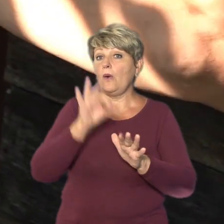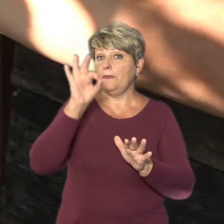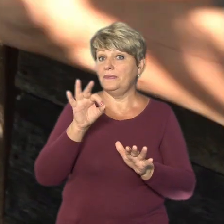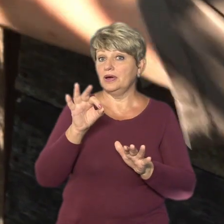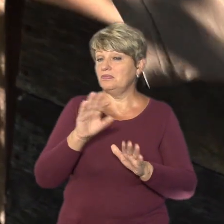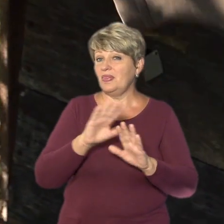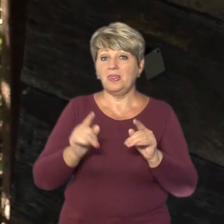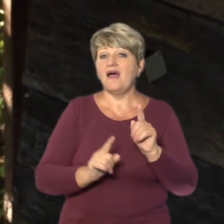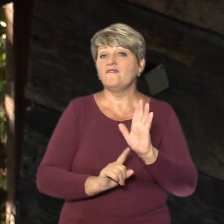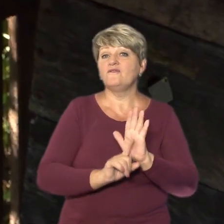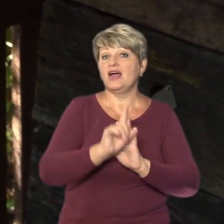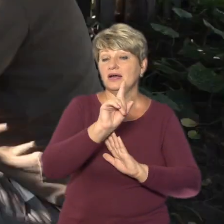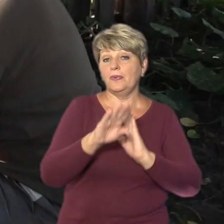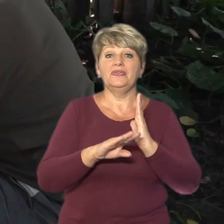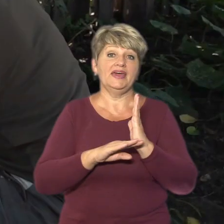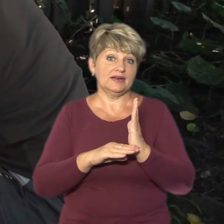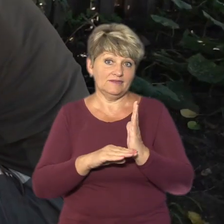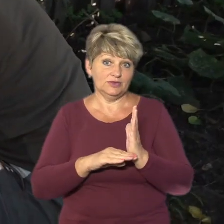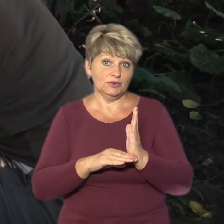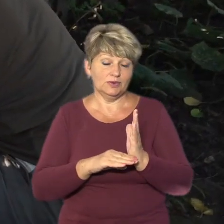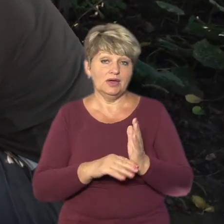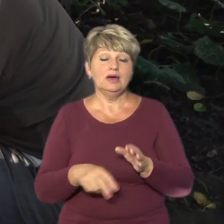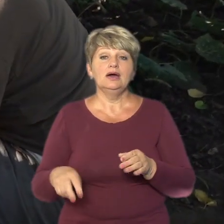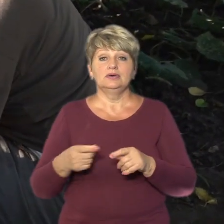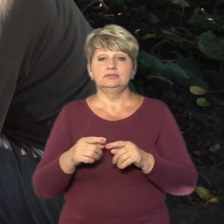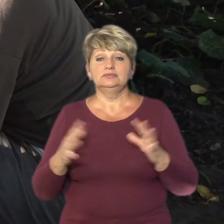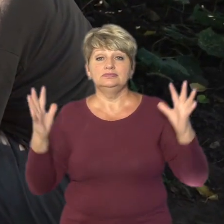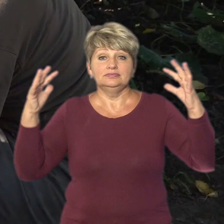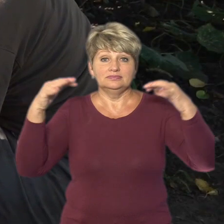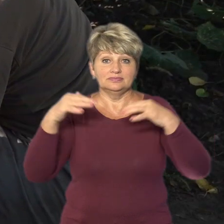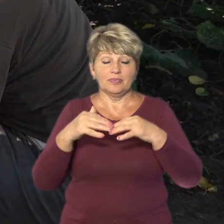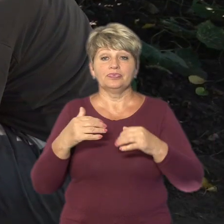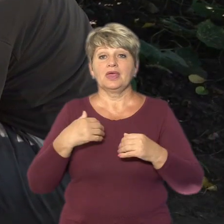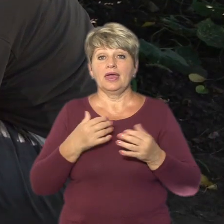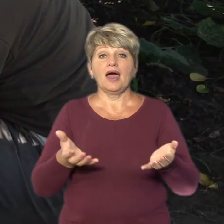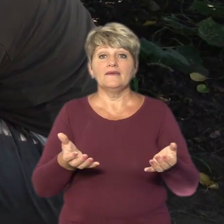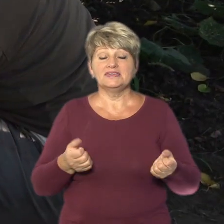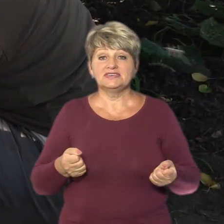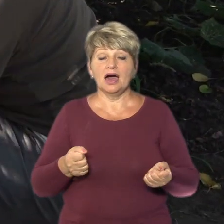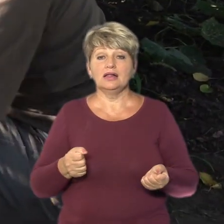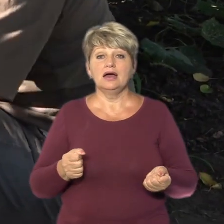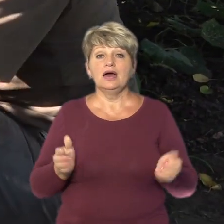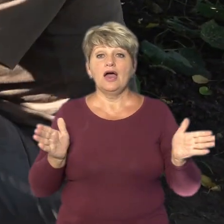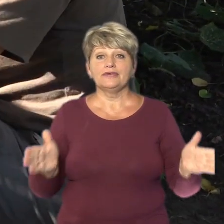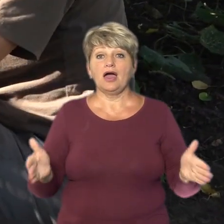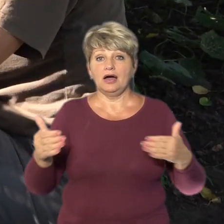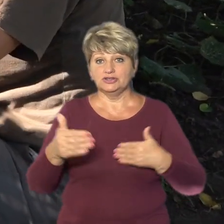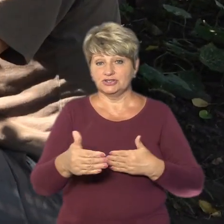не дуже високо. Деревинку собі сів. Я взяв з-під пиріжків ящик,